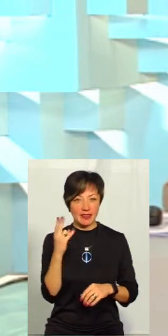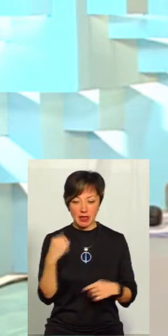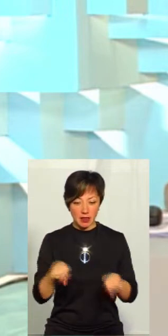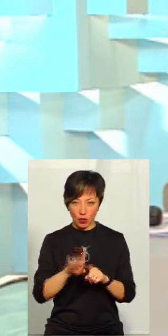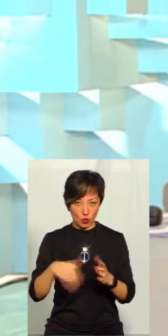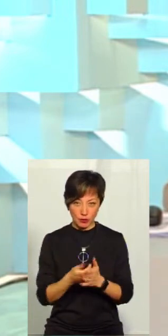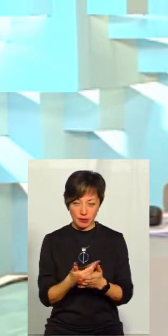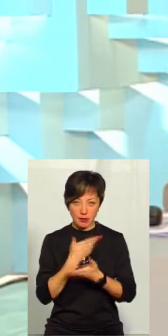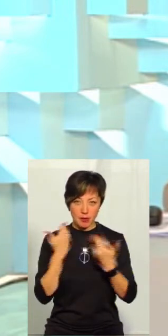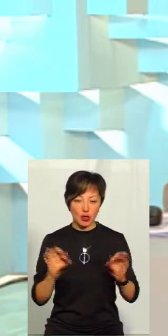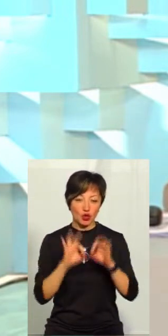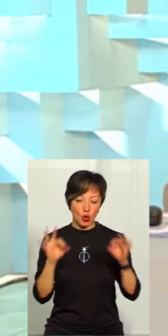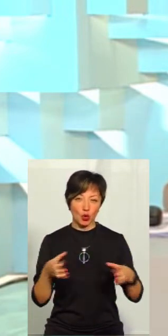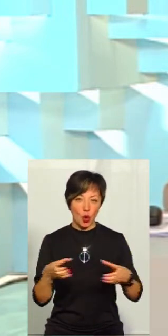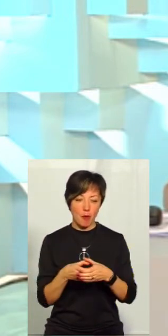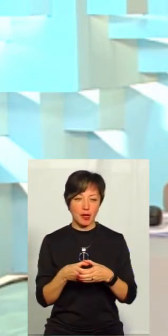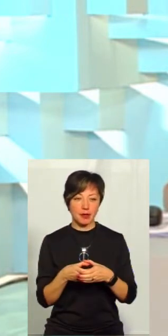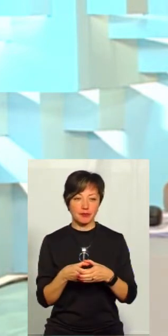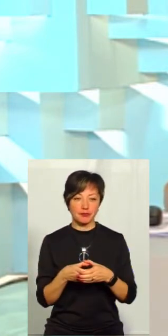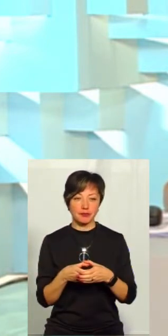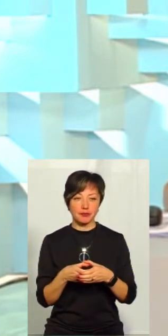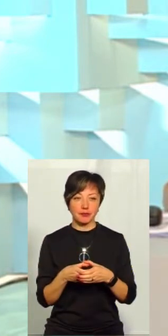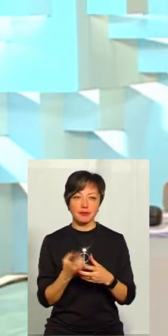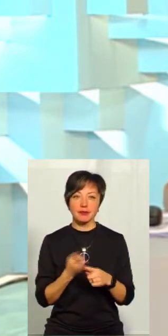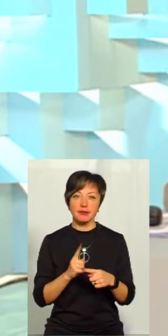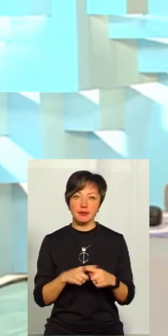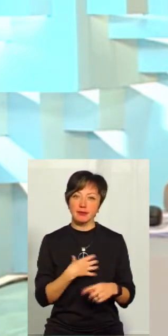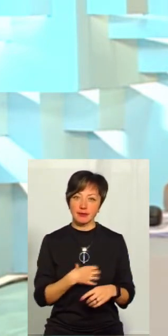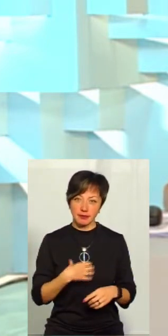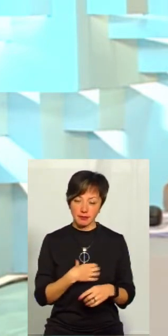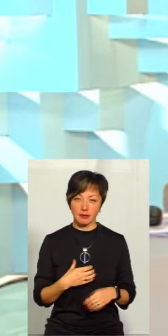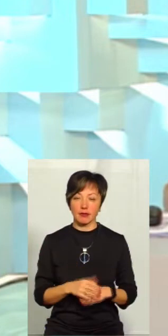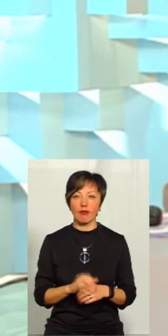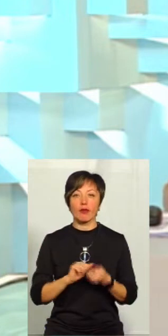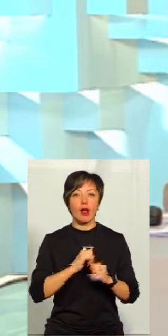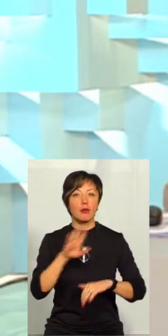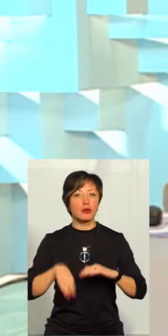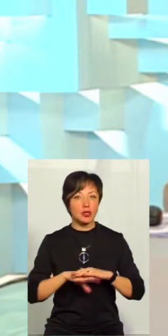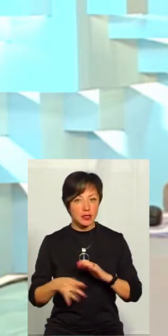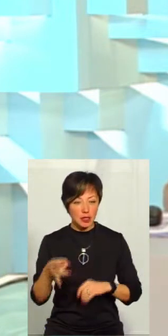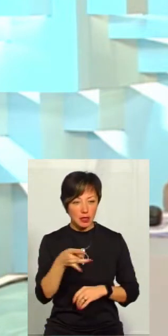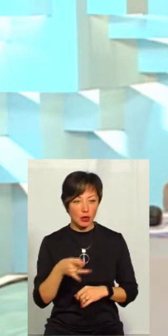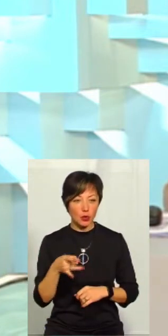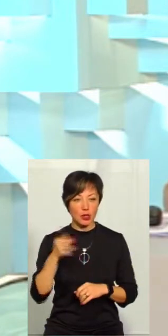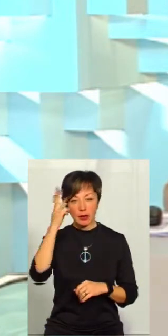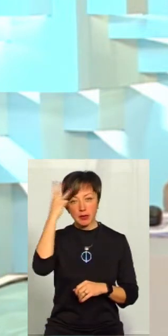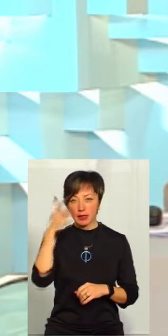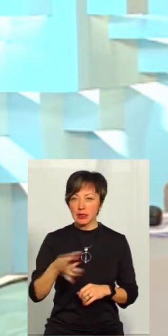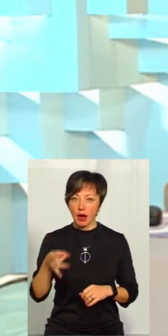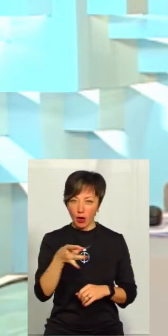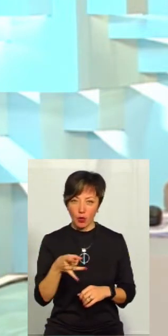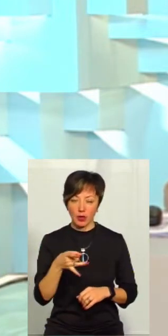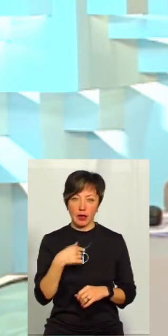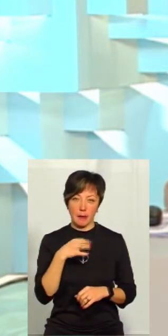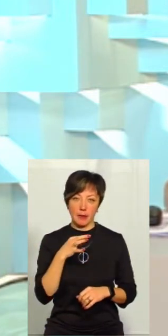так і немає до цього часу жодної громади. Це найсуттєвіше. Так, зозуміло, Кам'янець-Подільський район, Хмельницький